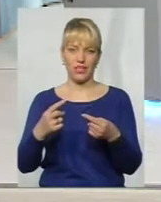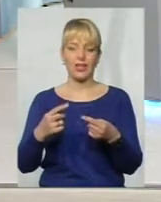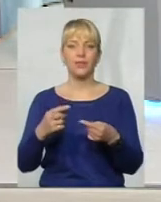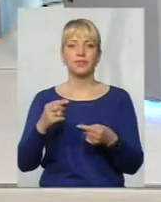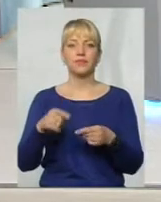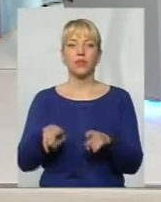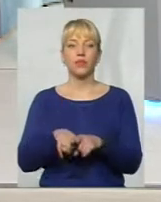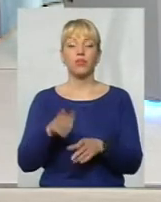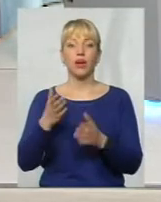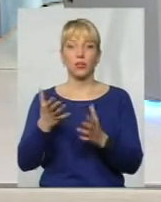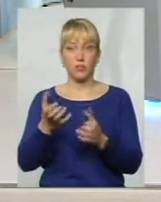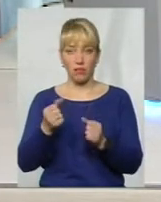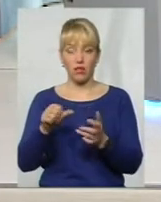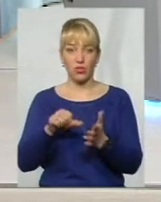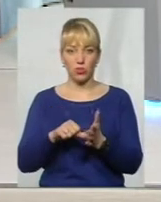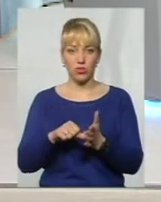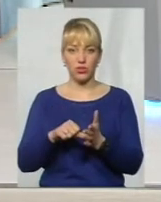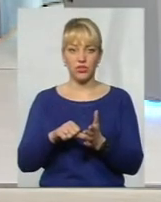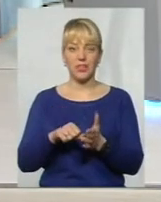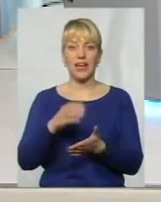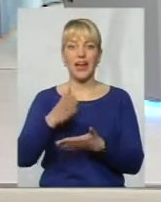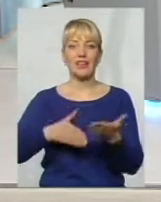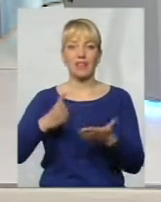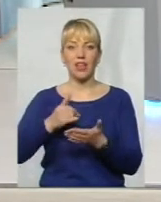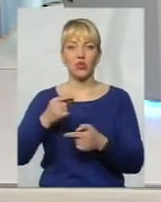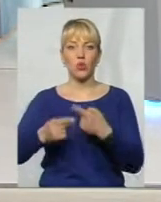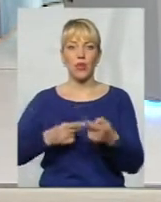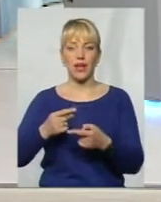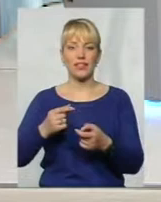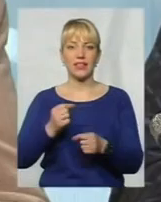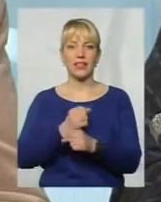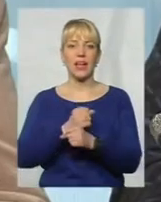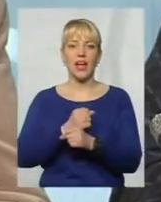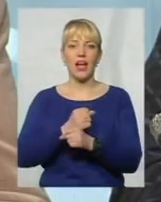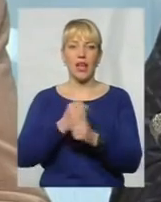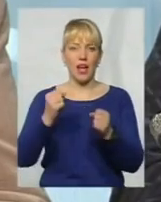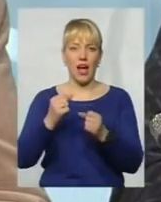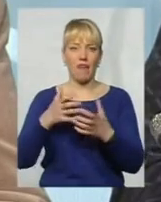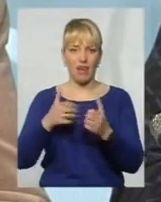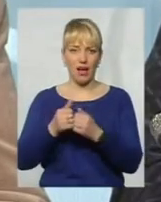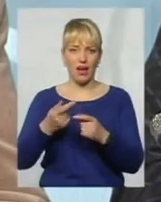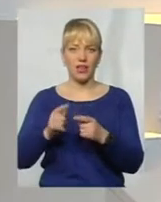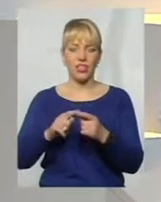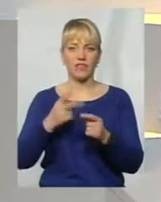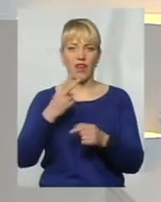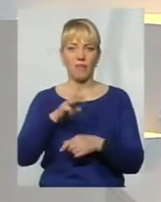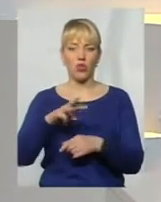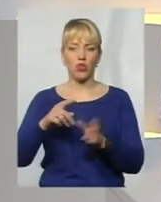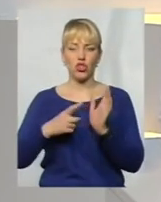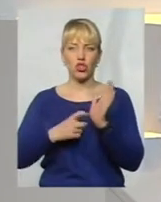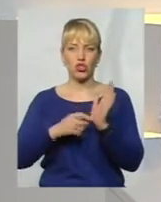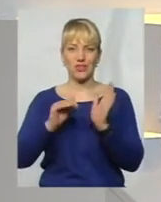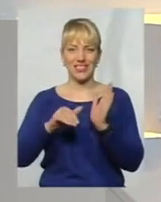Якщо приймало участь в ліквідації наслідків аварії понад 2 мільйони 600 тисяч чоловік, це